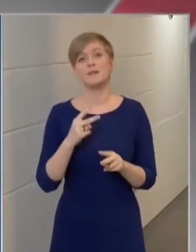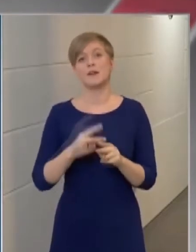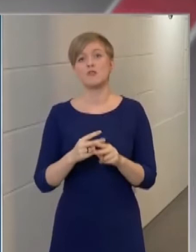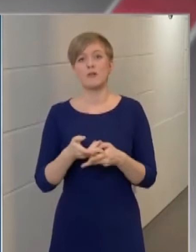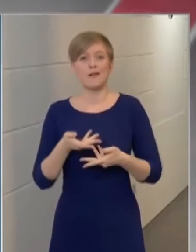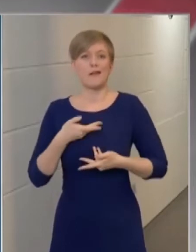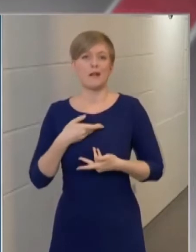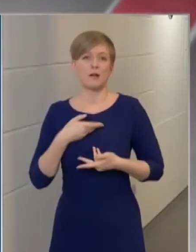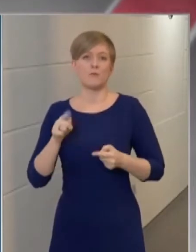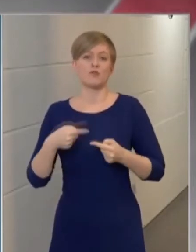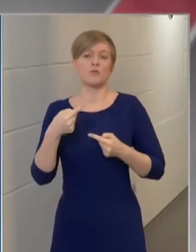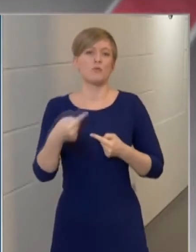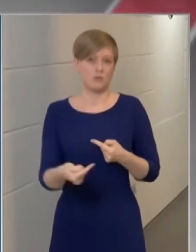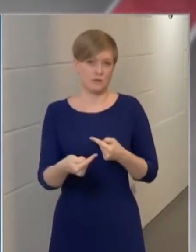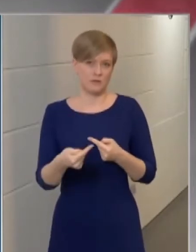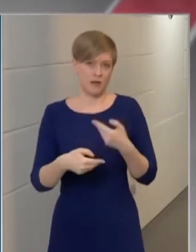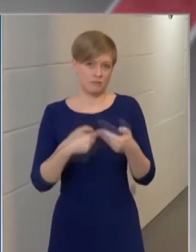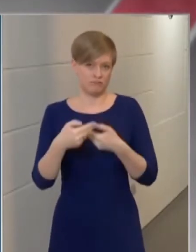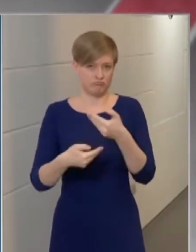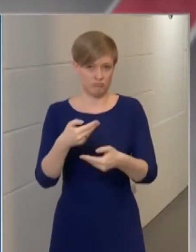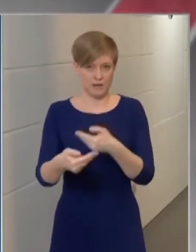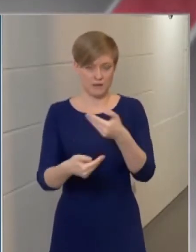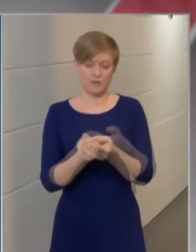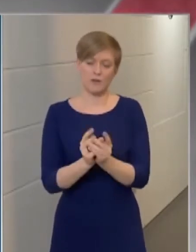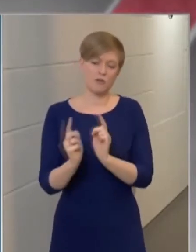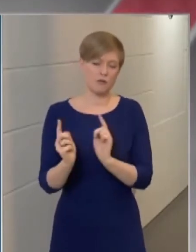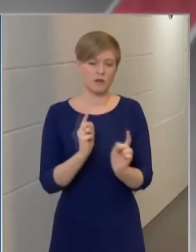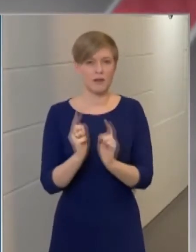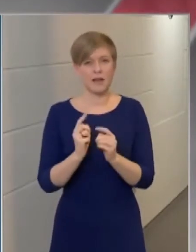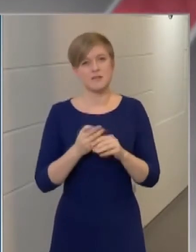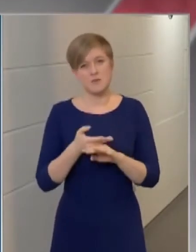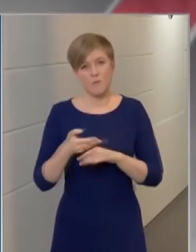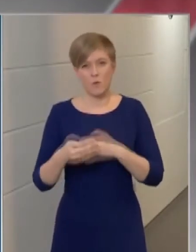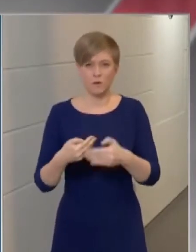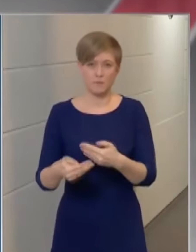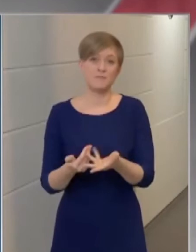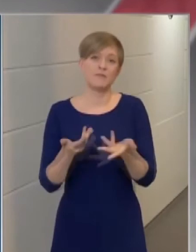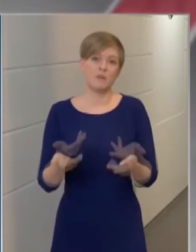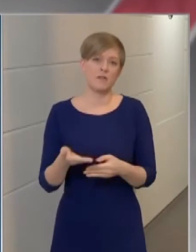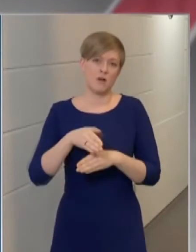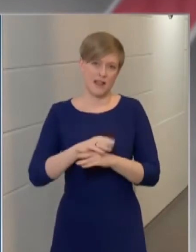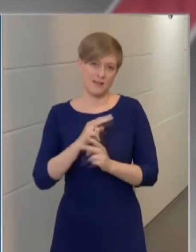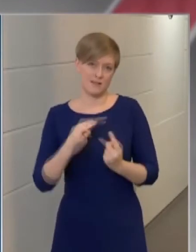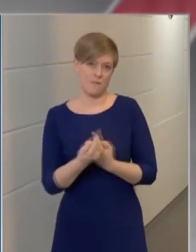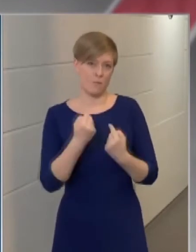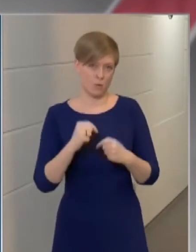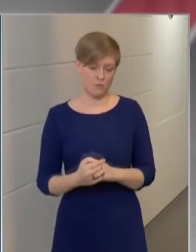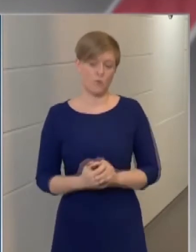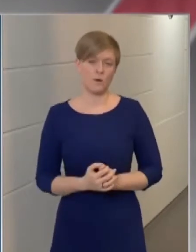elkapása után lezajló esetleges szövődmények vagy halálozás szempontjából.